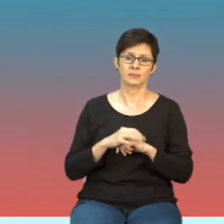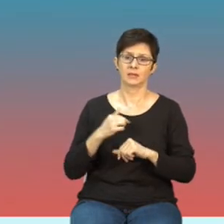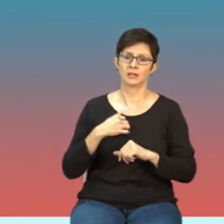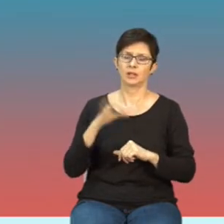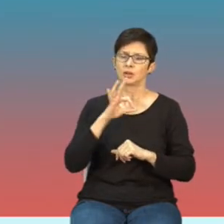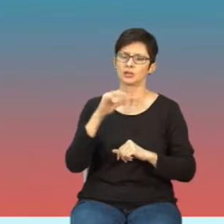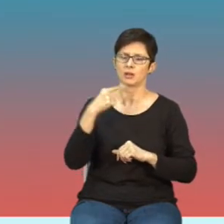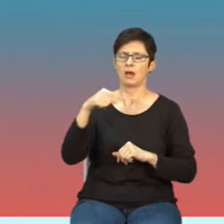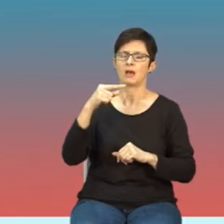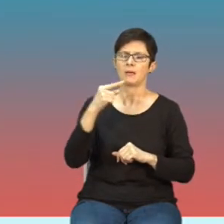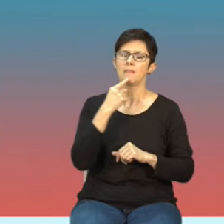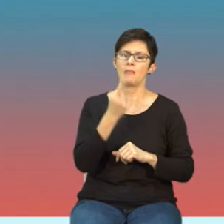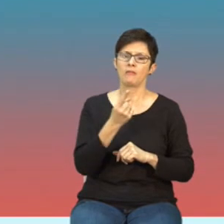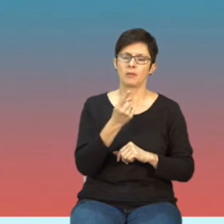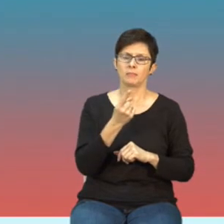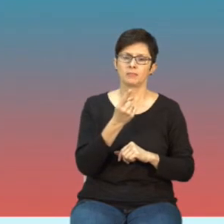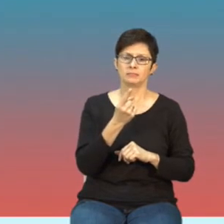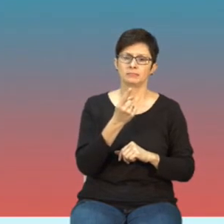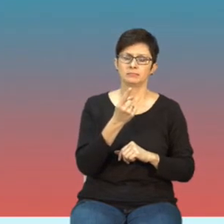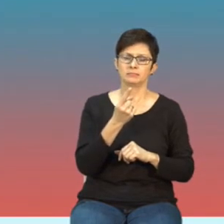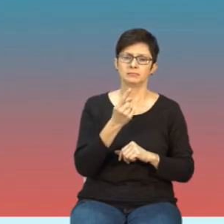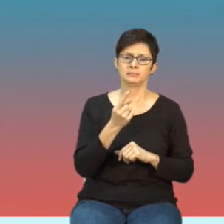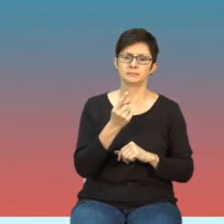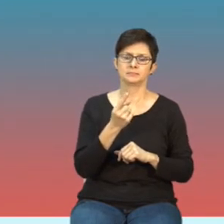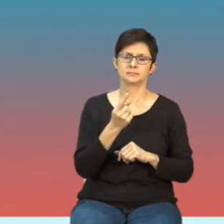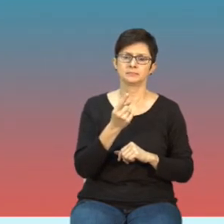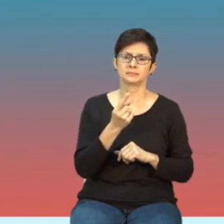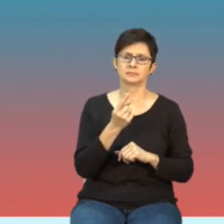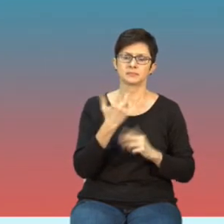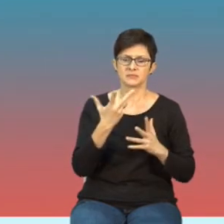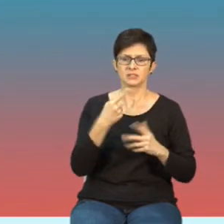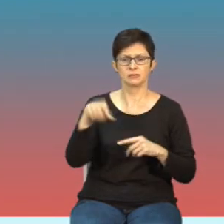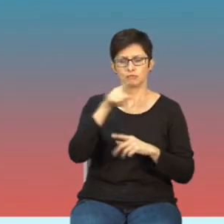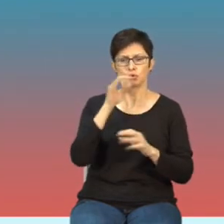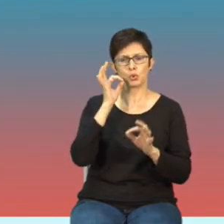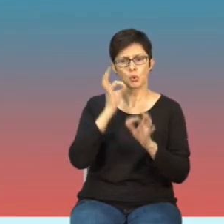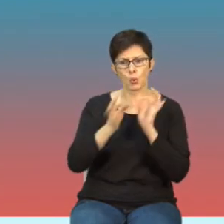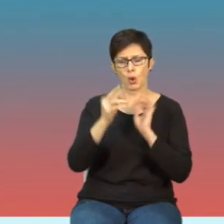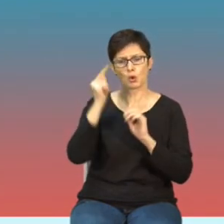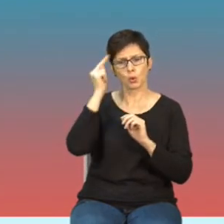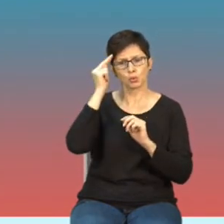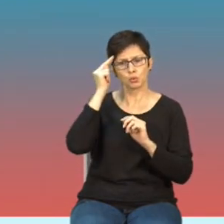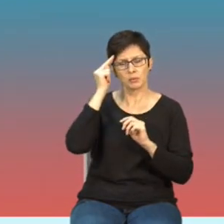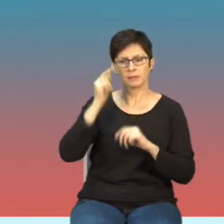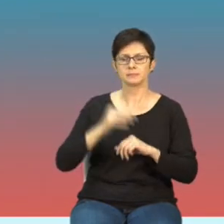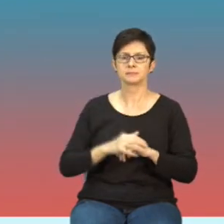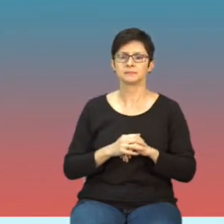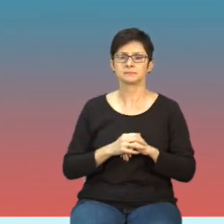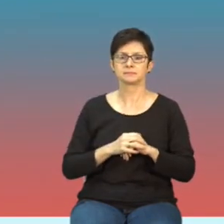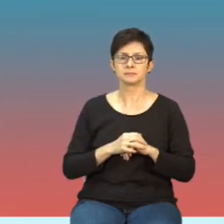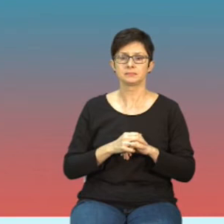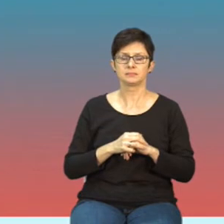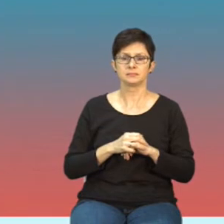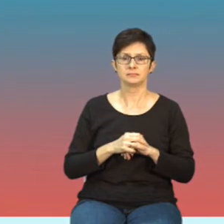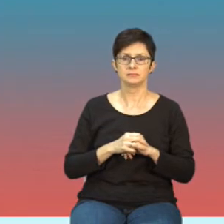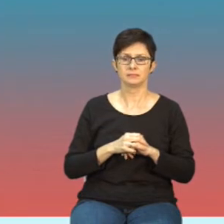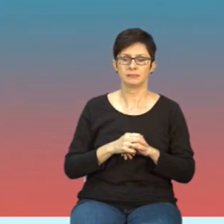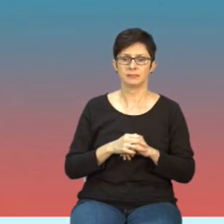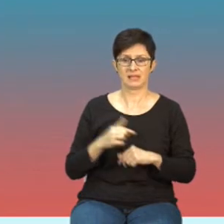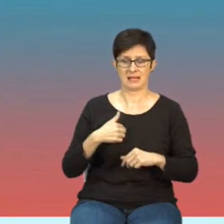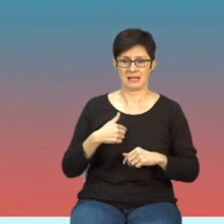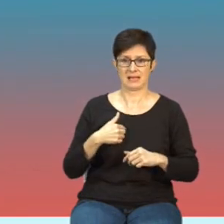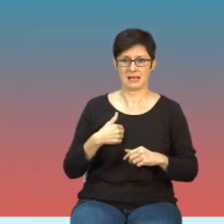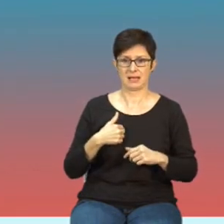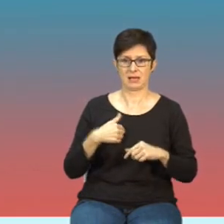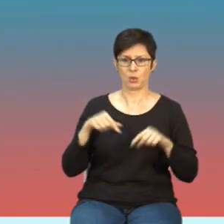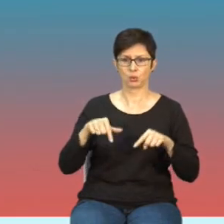jedną rzecz żeby żebyście Państwo to dokładnie też rozumieli ja w tej chwili